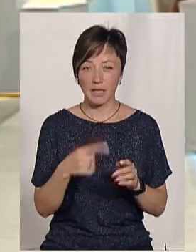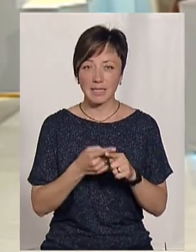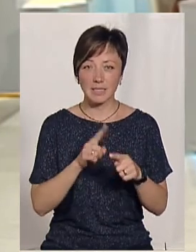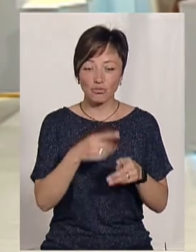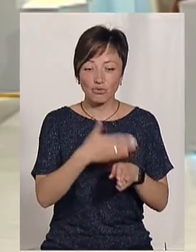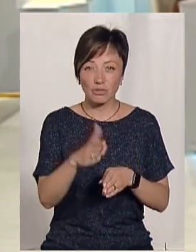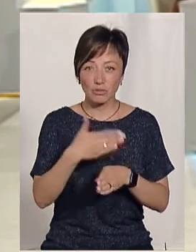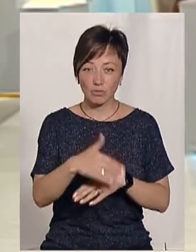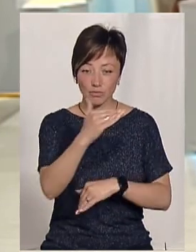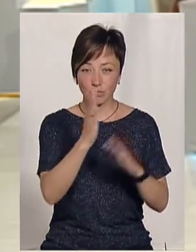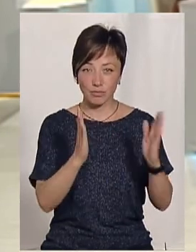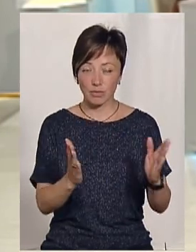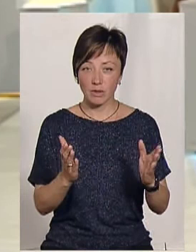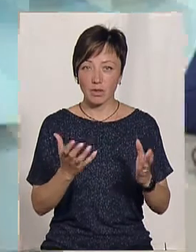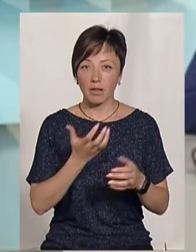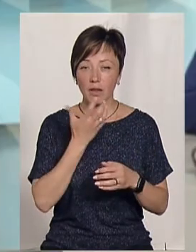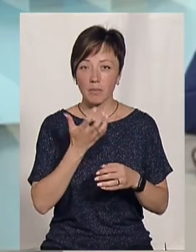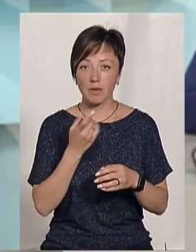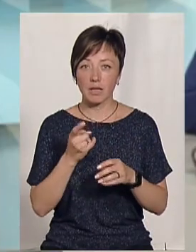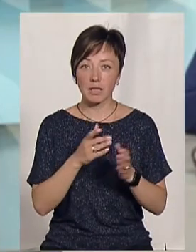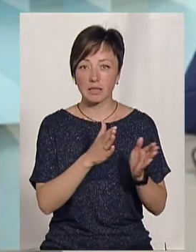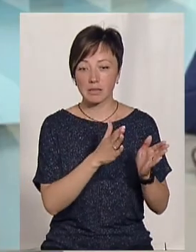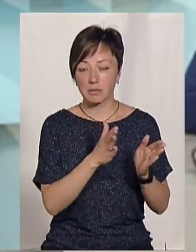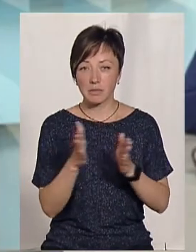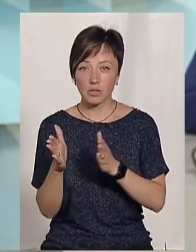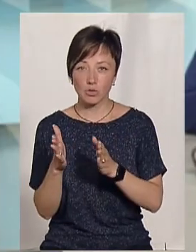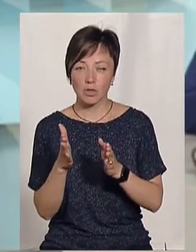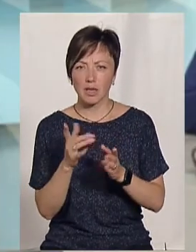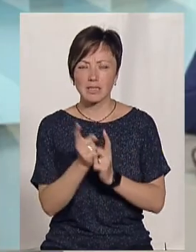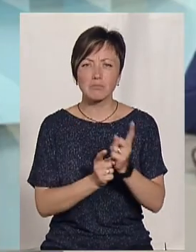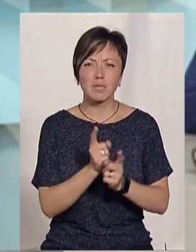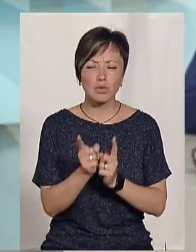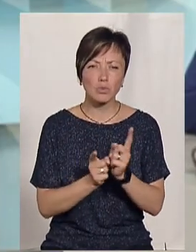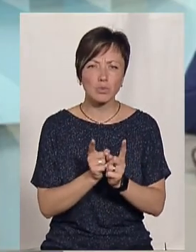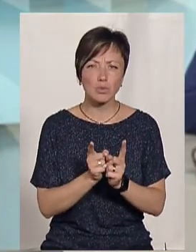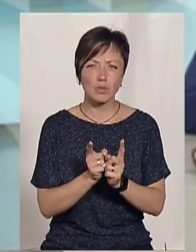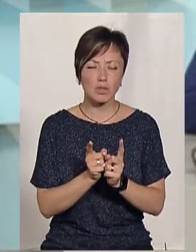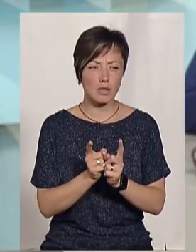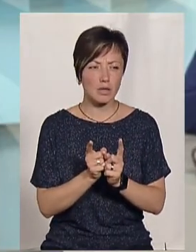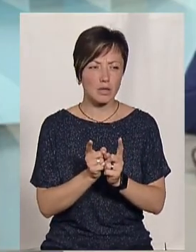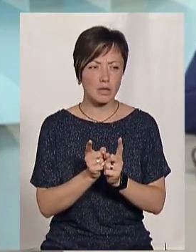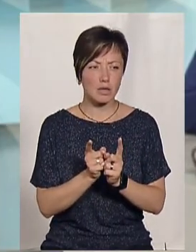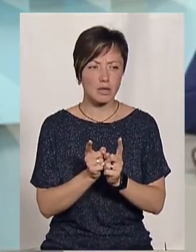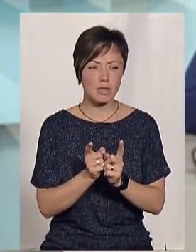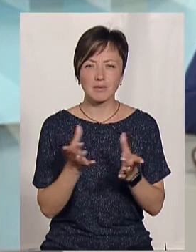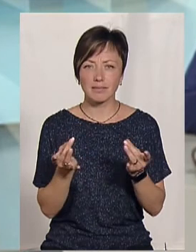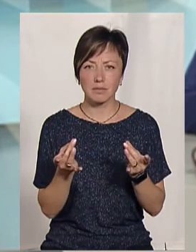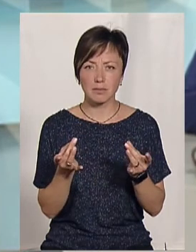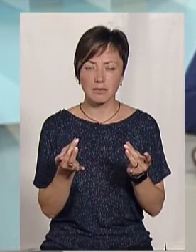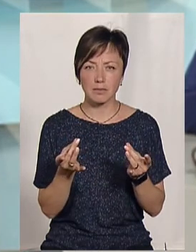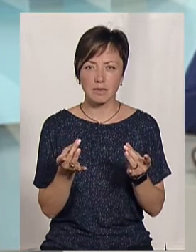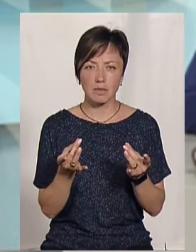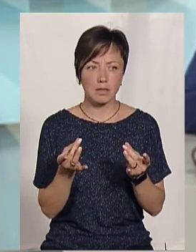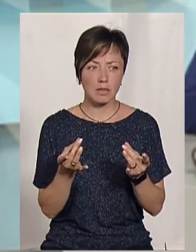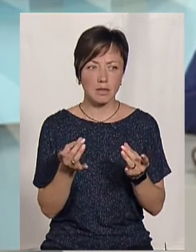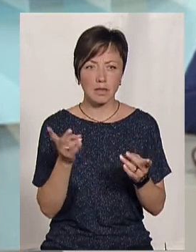утеплення зміщують точку роси в панельному будинку, а якщо він зміщується не так, як має бути, тобто